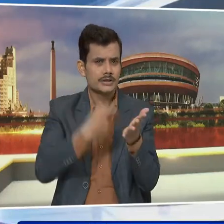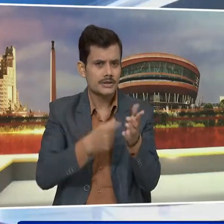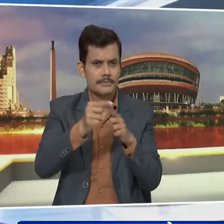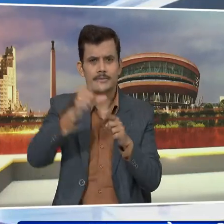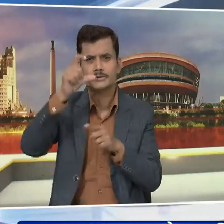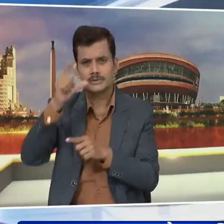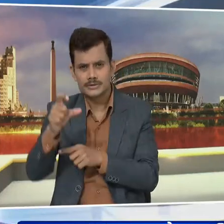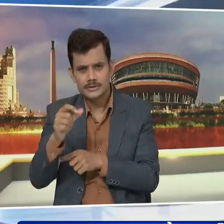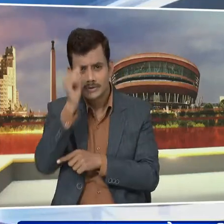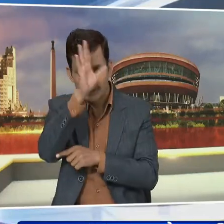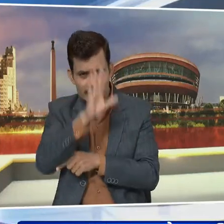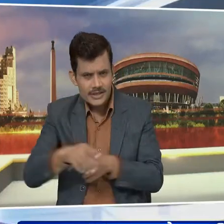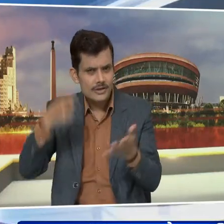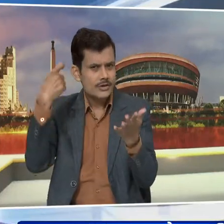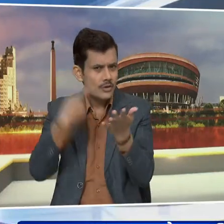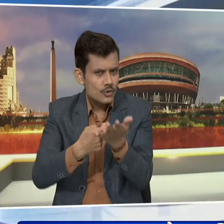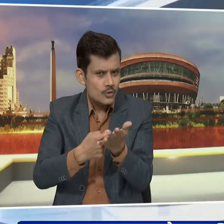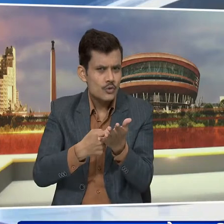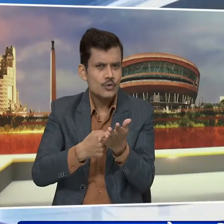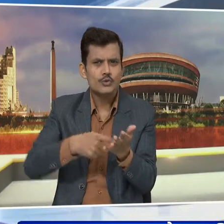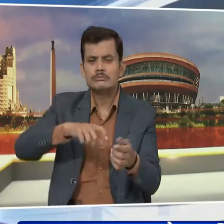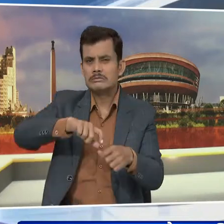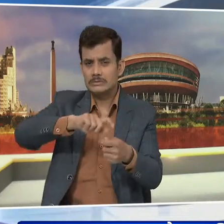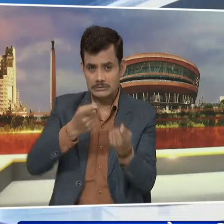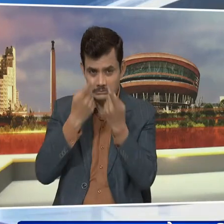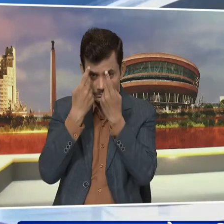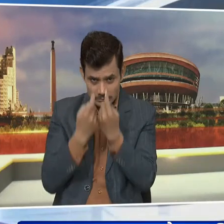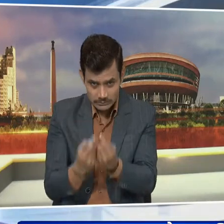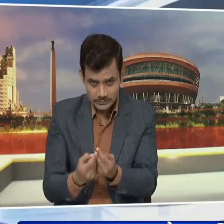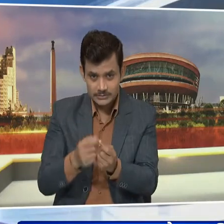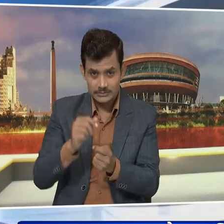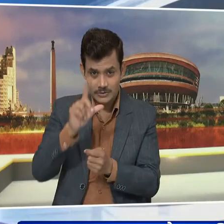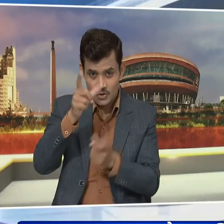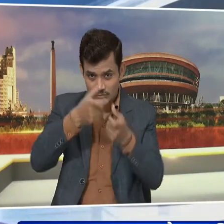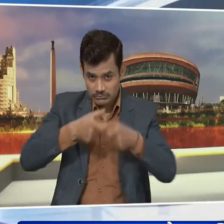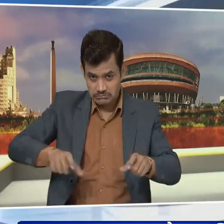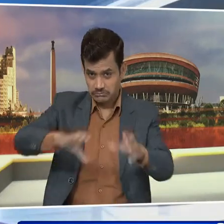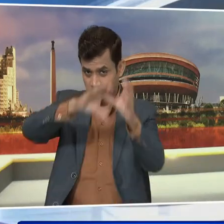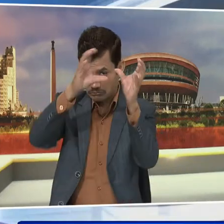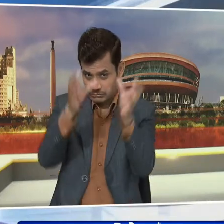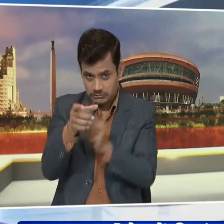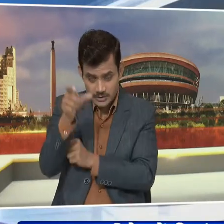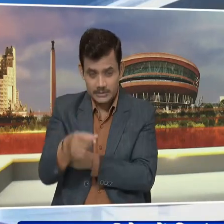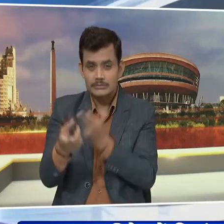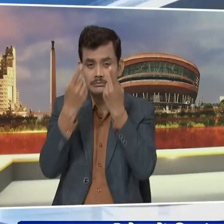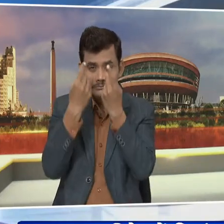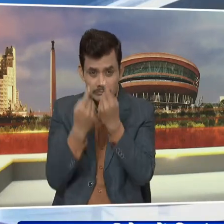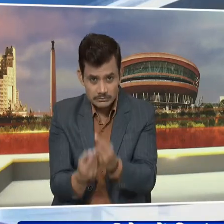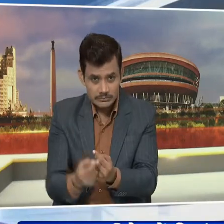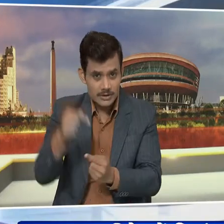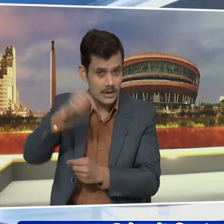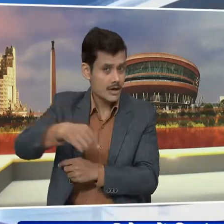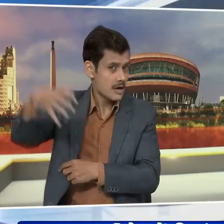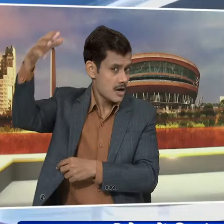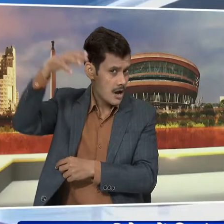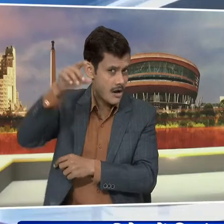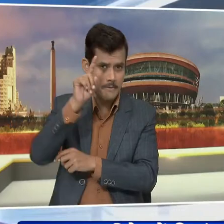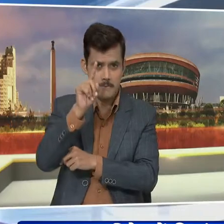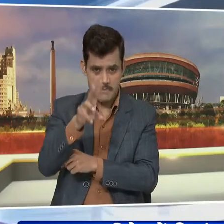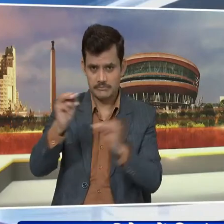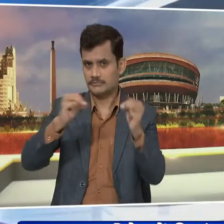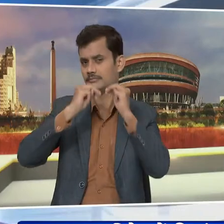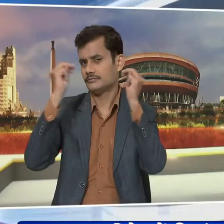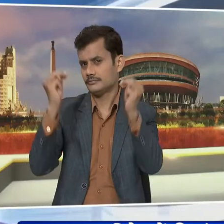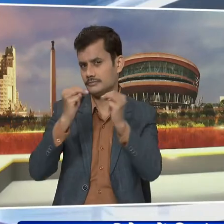Evidence Act संबंधित विध्यकों की जाँच कर रही संसदिय समिती की बैठक आज दुपहर 12 बजे होने वाली है इस